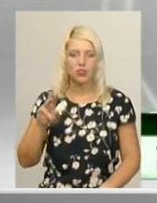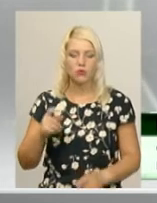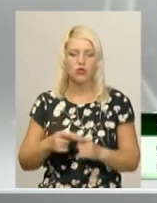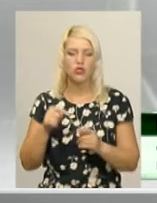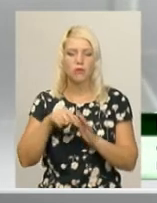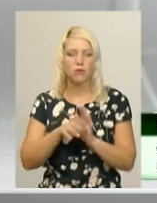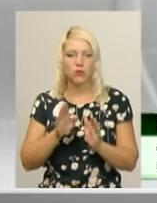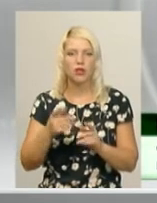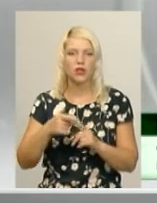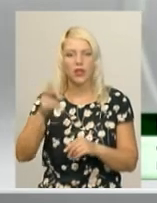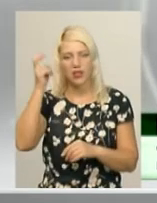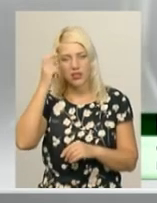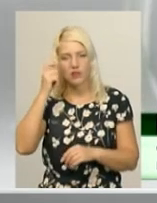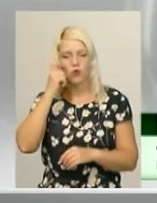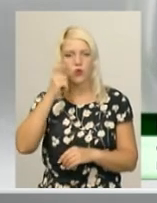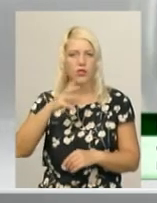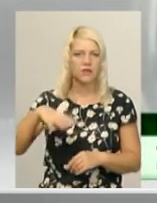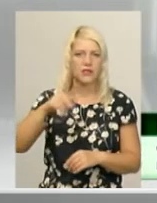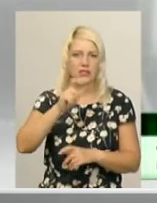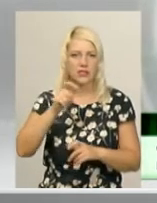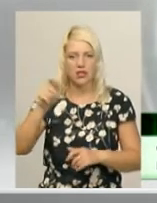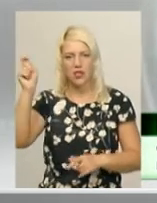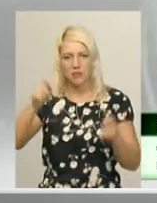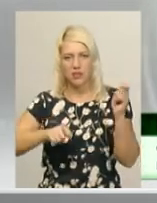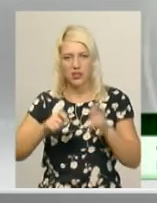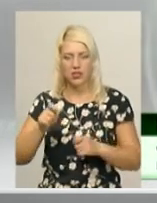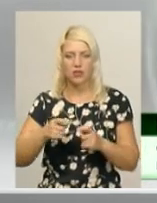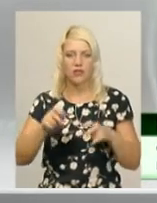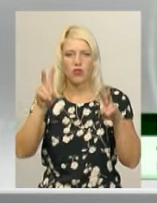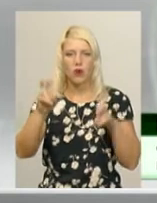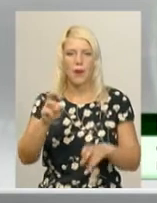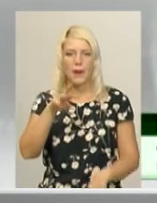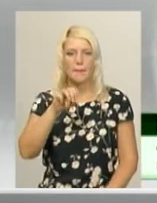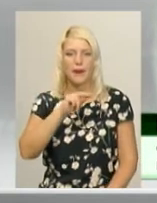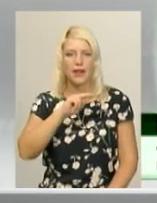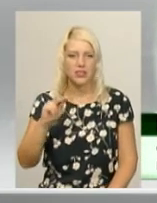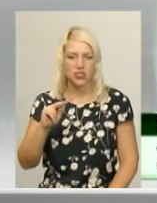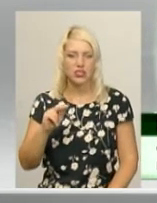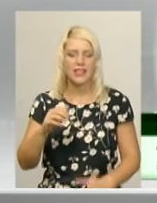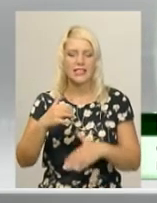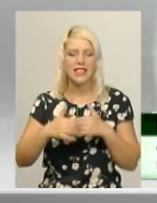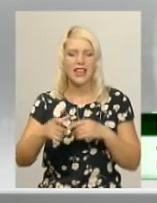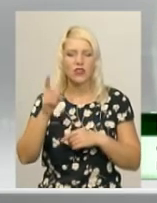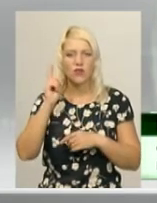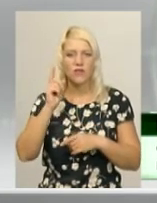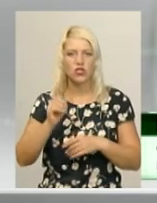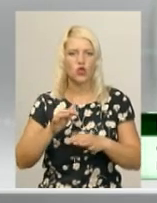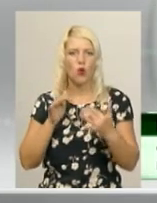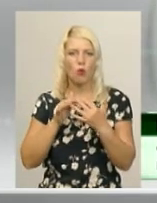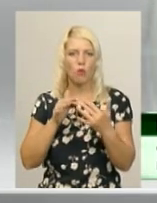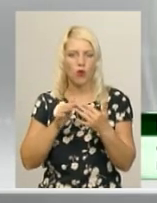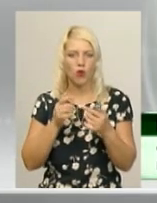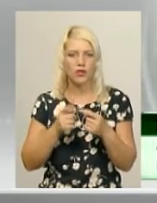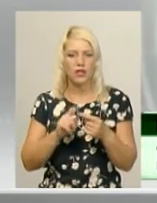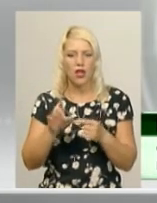що прийдуть хлопці з усієї України змагатися в противних номінаціях «Медж» середньовічного бою, а це тепер є в офіційно